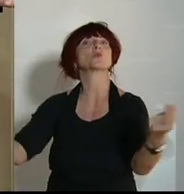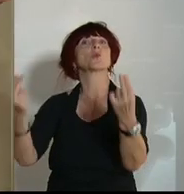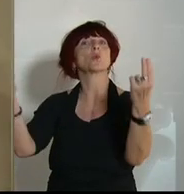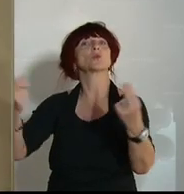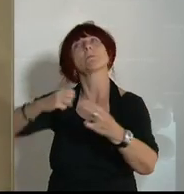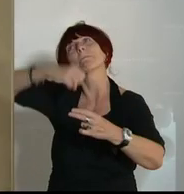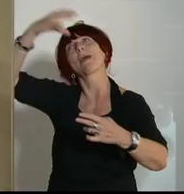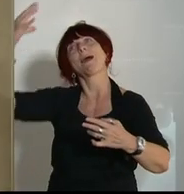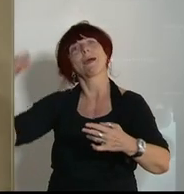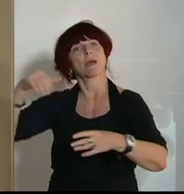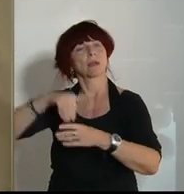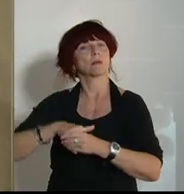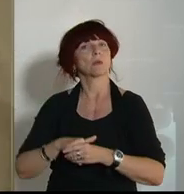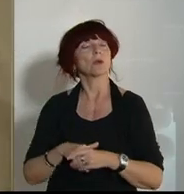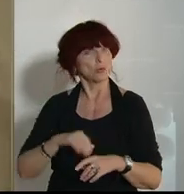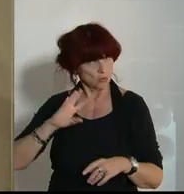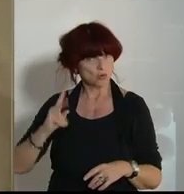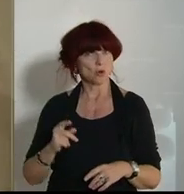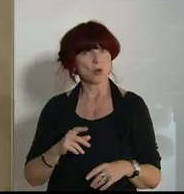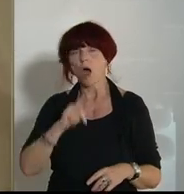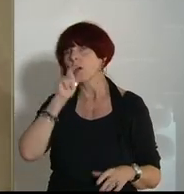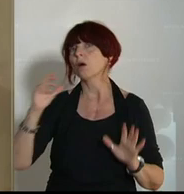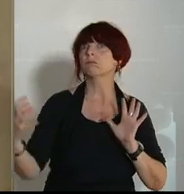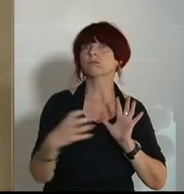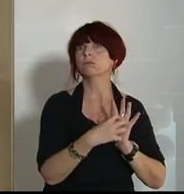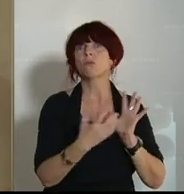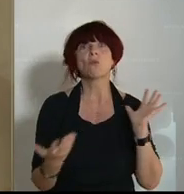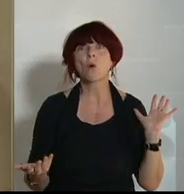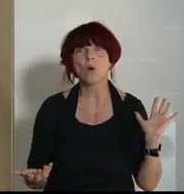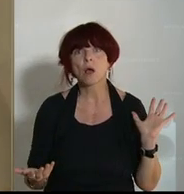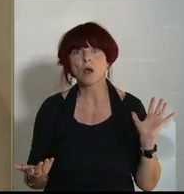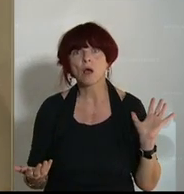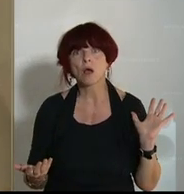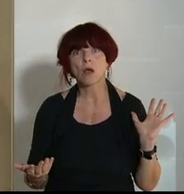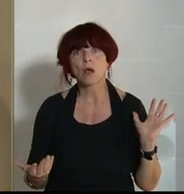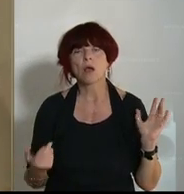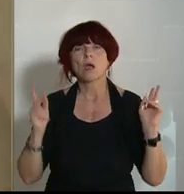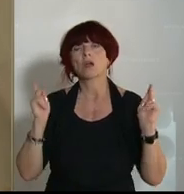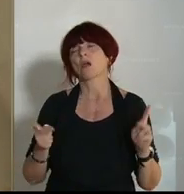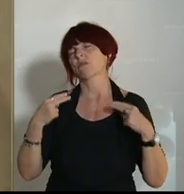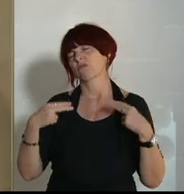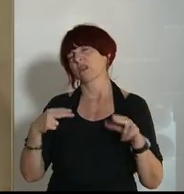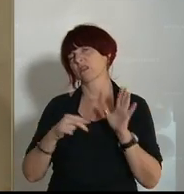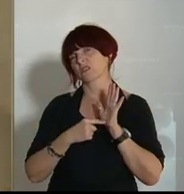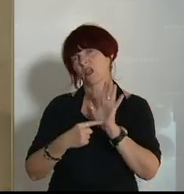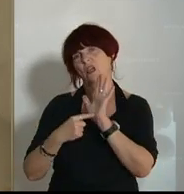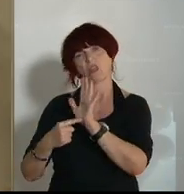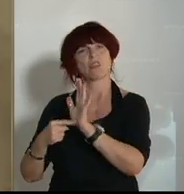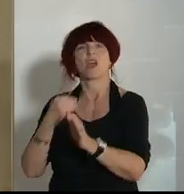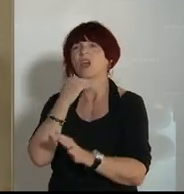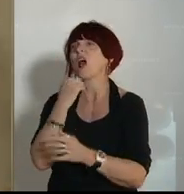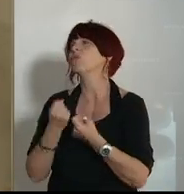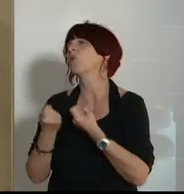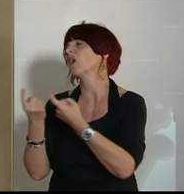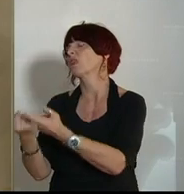schön. Wieder keine Wortbildmarke. Wieder nichts. Das kann ich also jetzt beliebig fortsetzen. Egal, wo ich gehe,